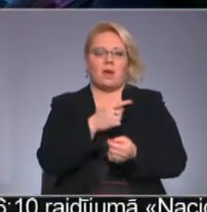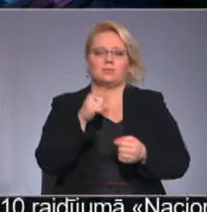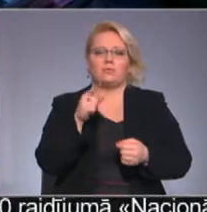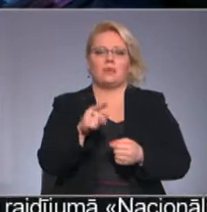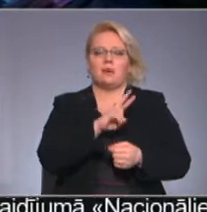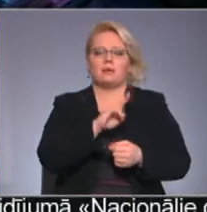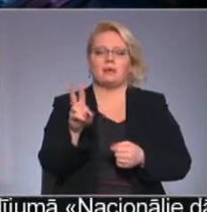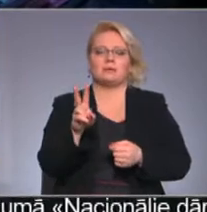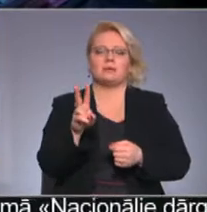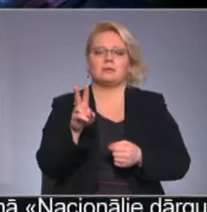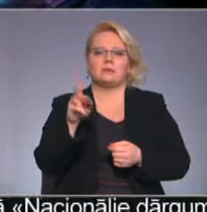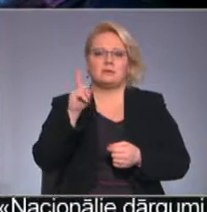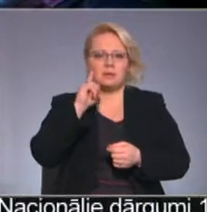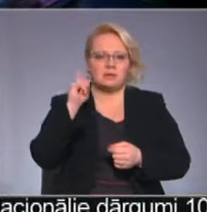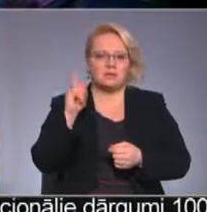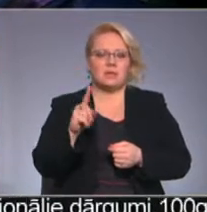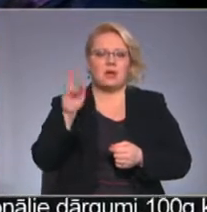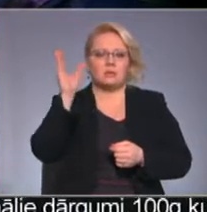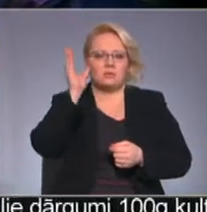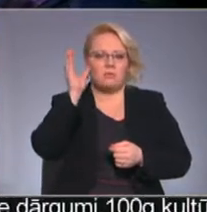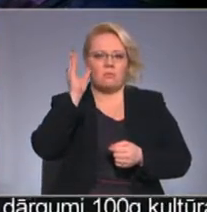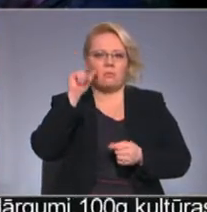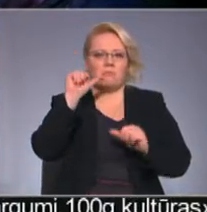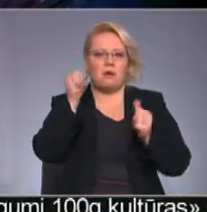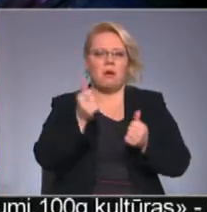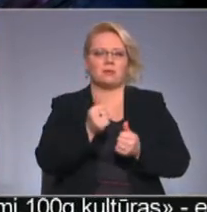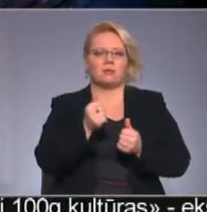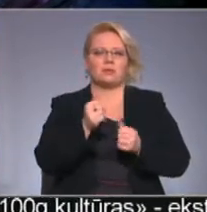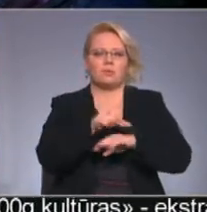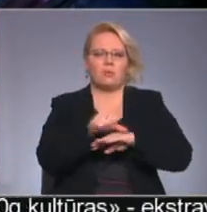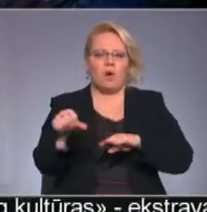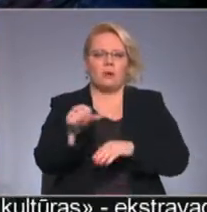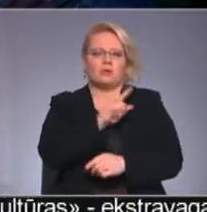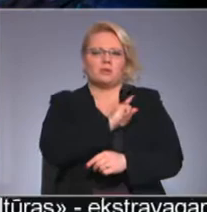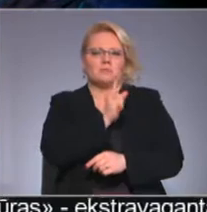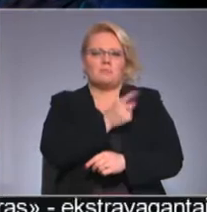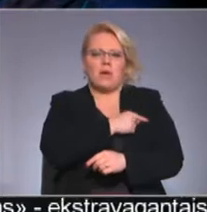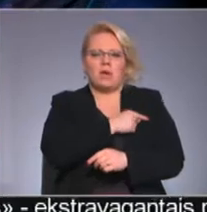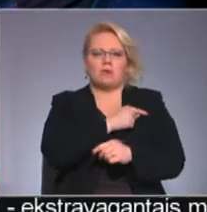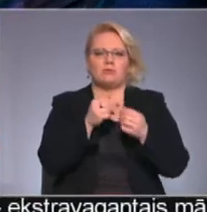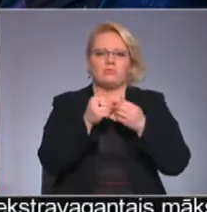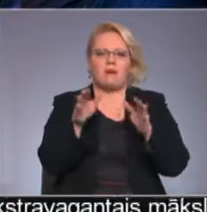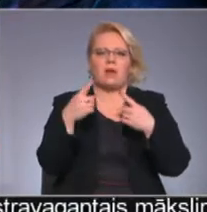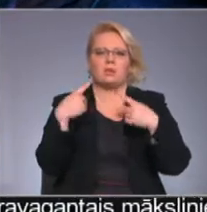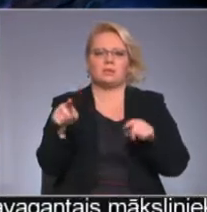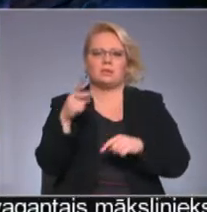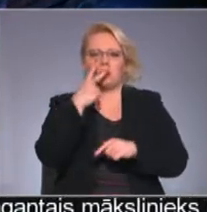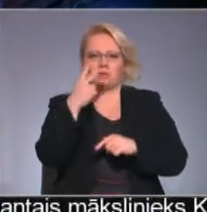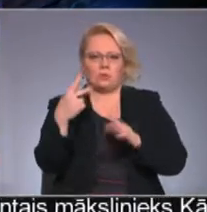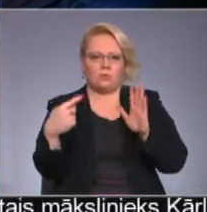uz zinātnes un mākslas robežas ir spējuši atkal pavērt mūsu cikus apvāršus.